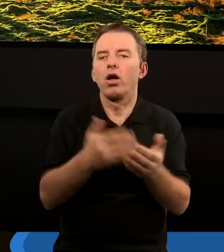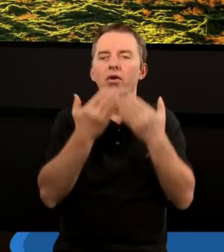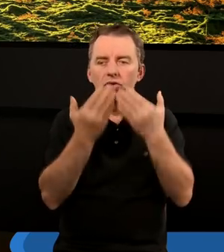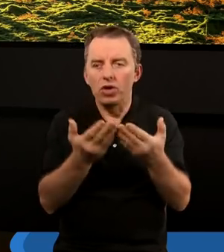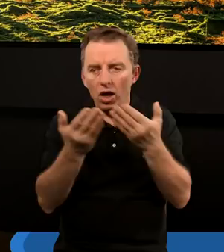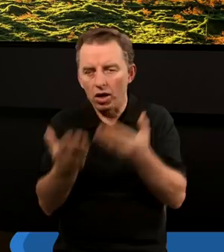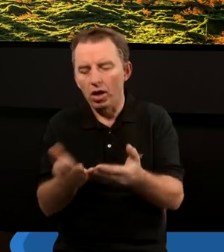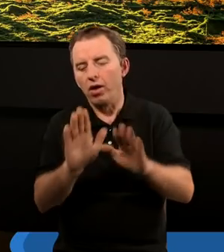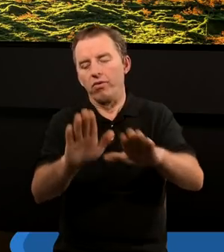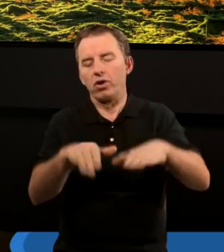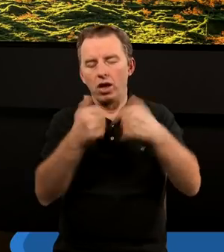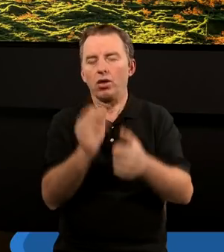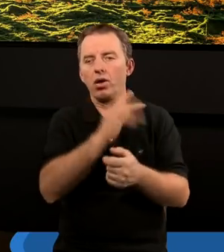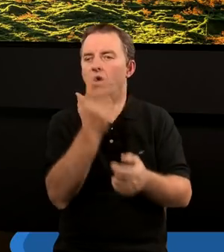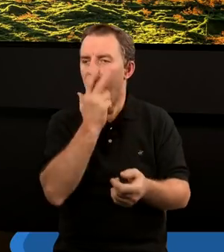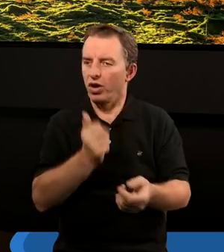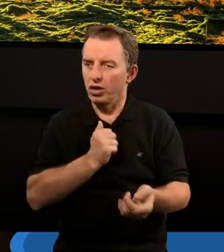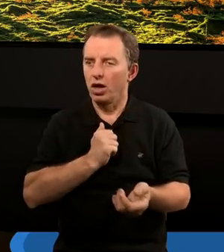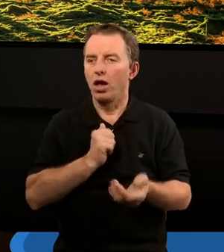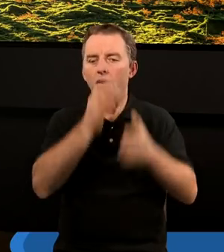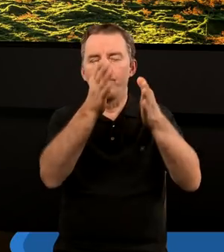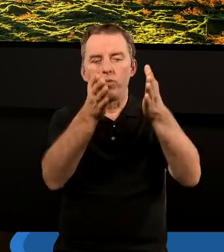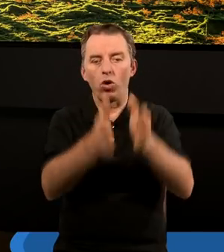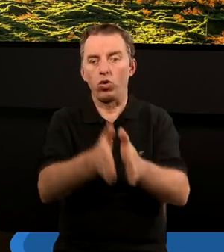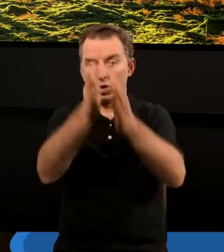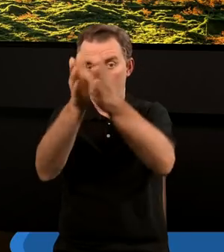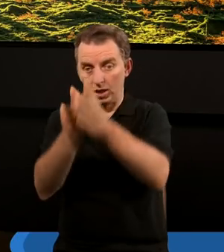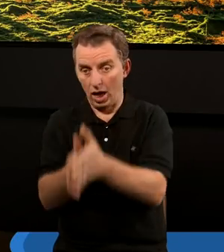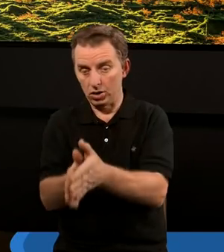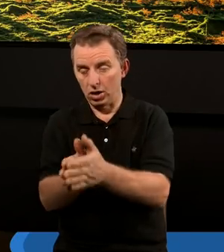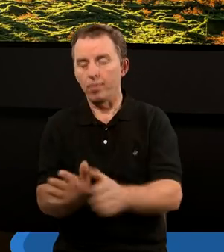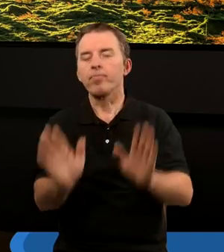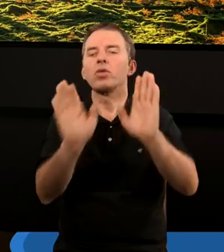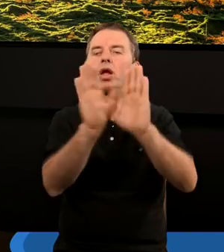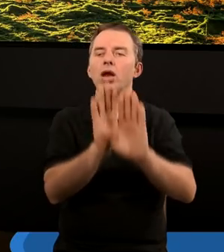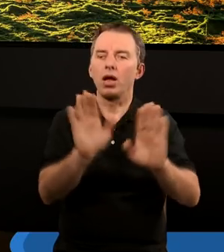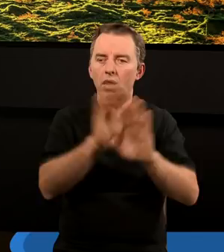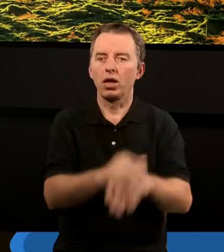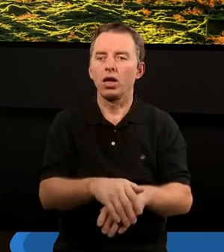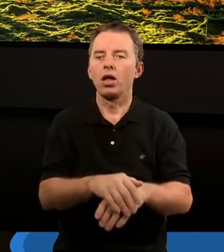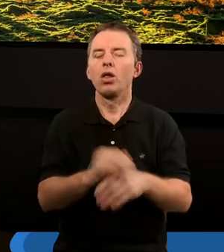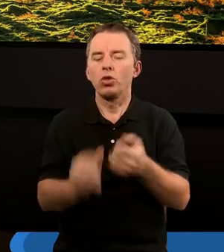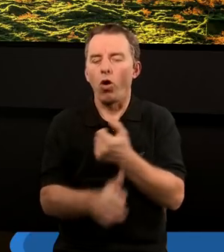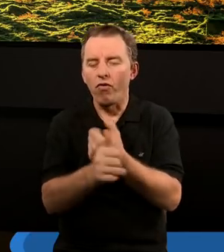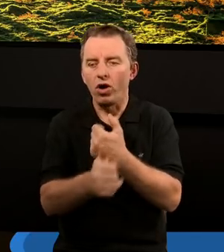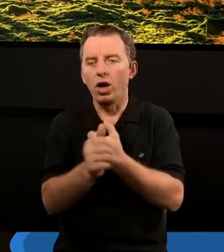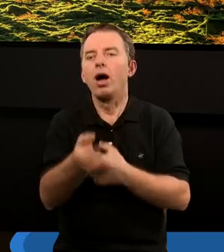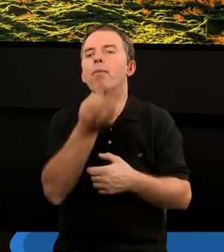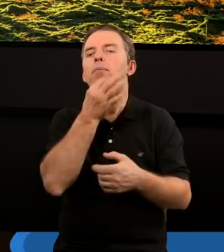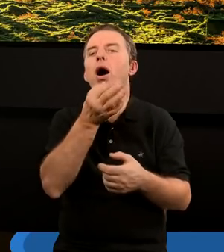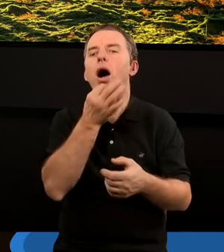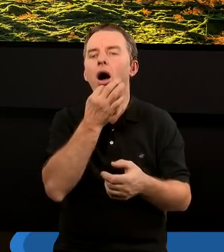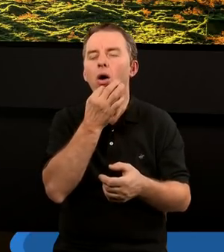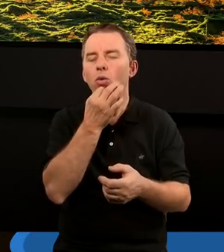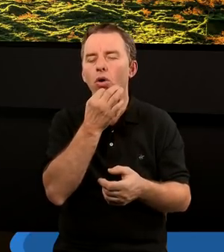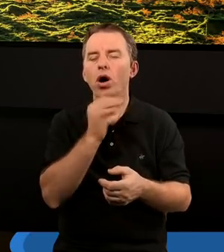wdzięczności względem Boga wyrażonej w postaci nabożeństwa, jest w związku z tym efektem tego, że może za mało